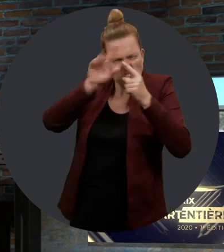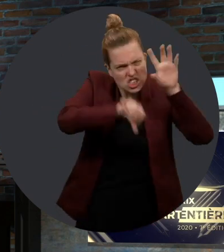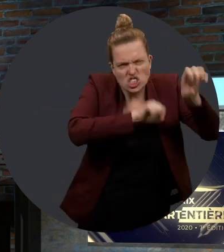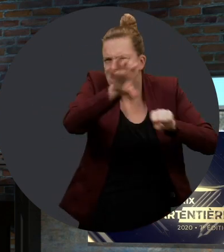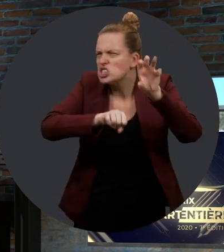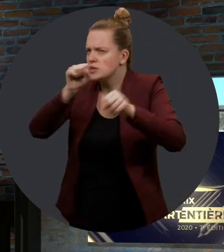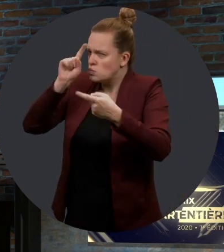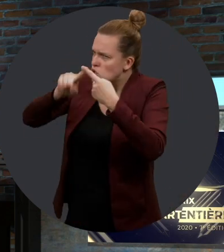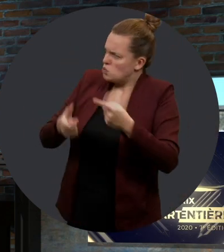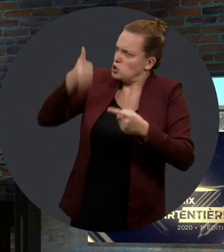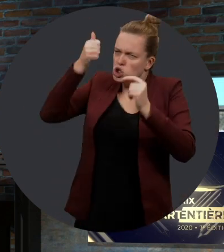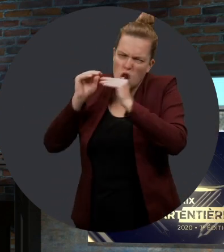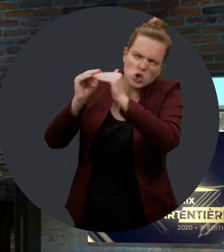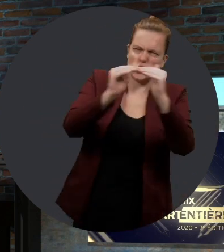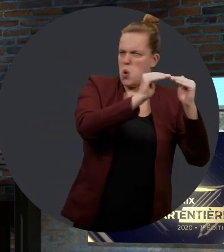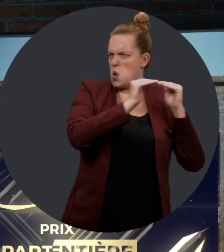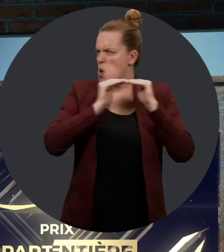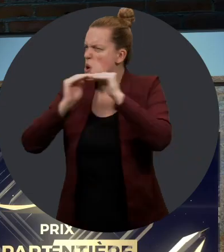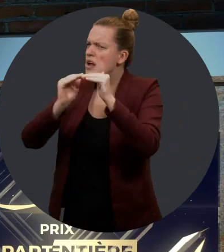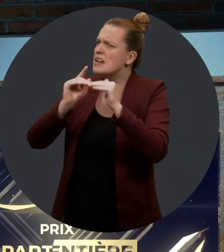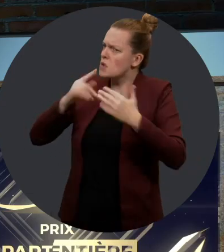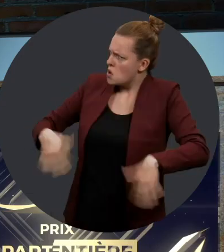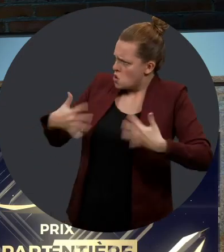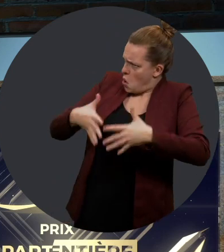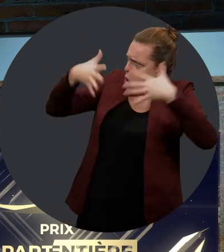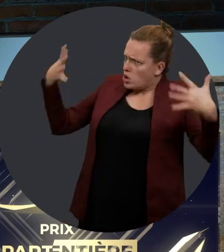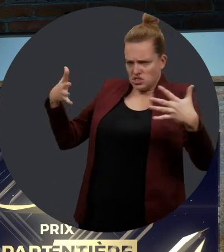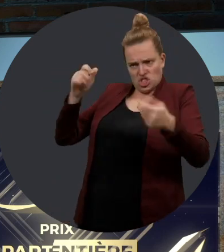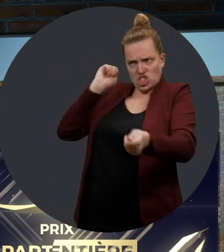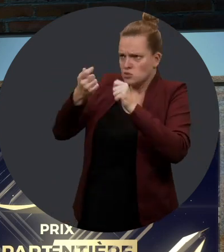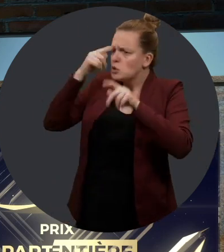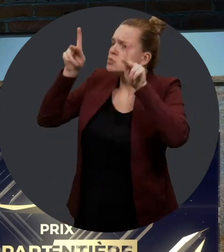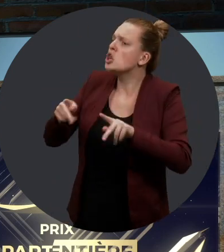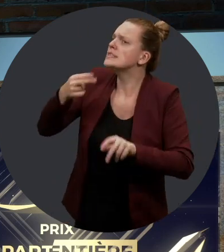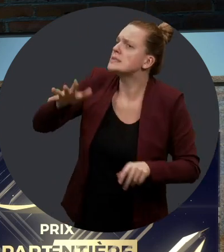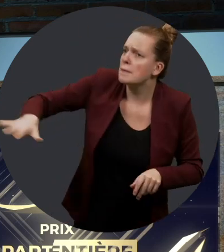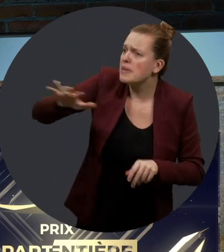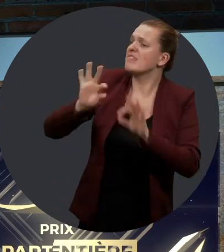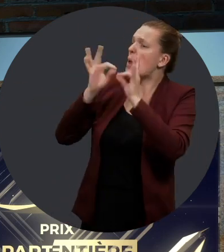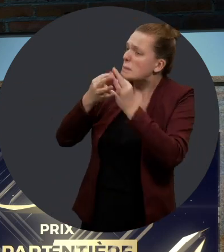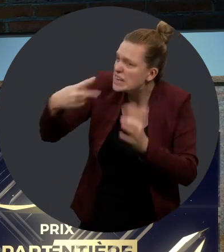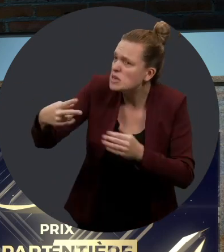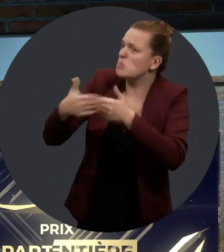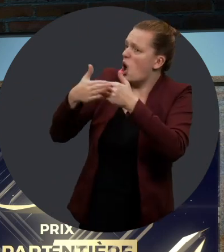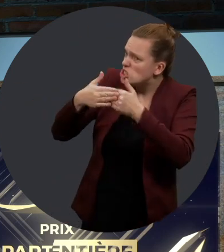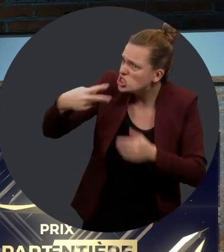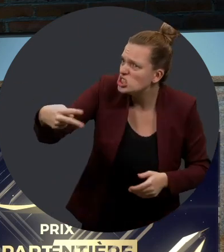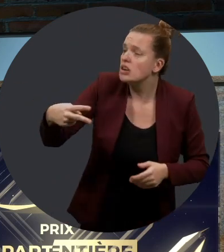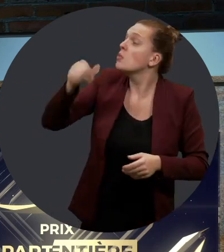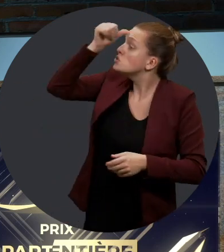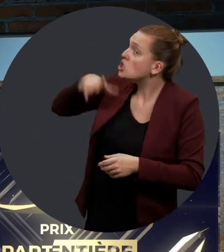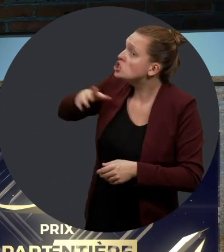font tout pour aller chercher une plus grande inclusion. Ça fait une énorme différence dans la vie des personnes handicapées, de leur famille et leurs